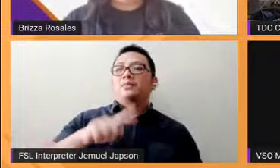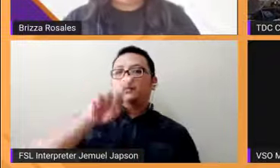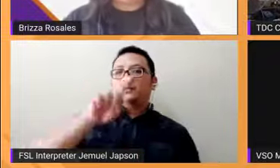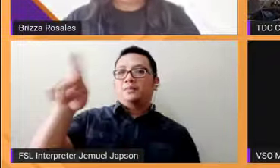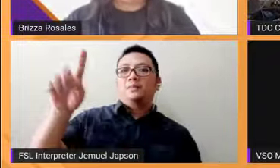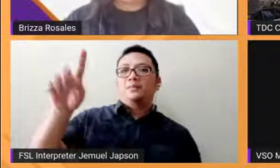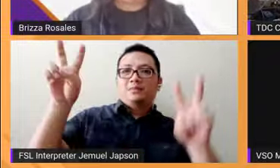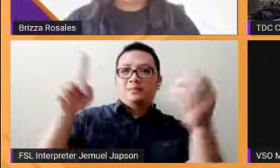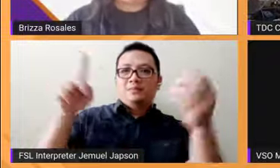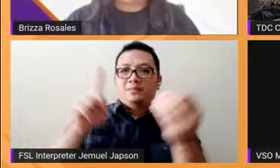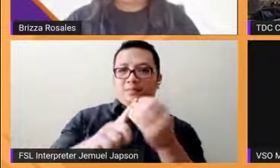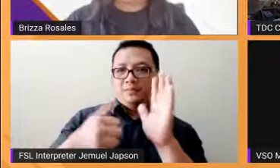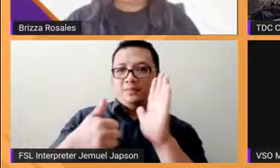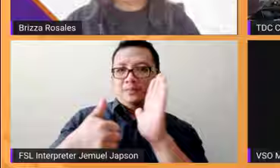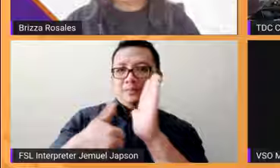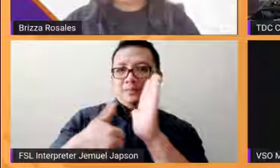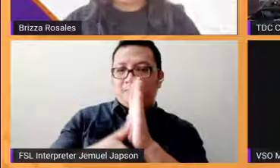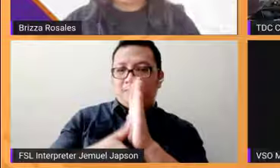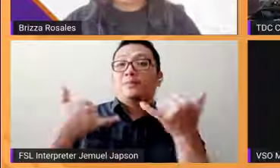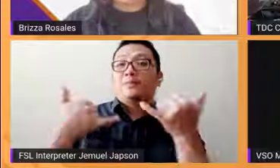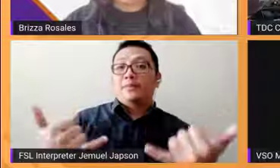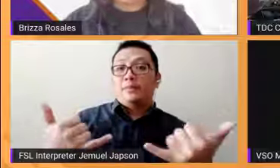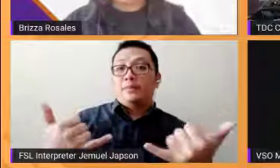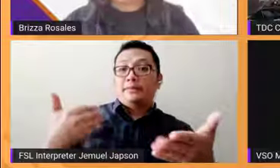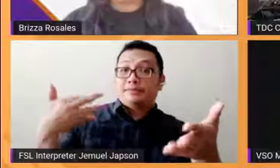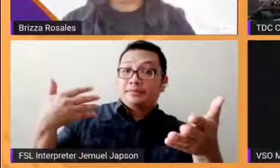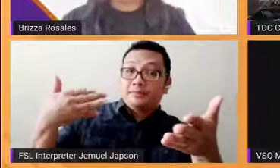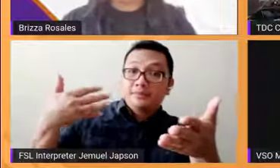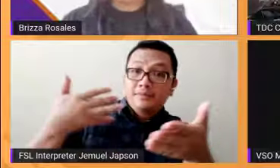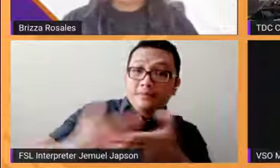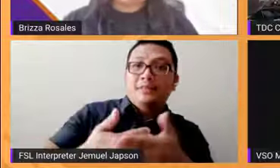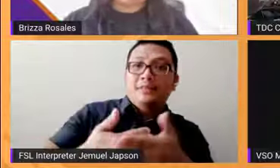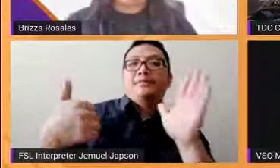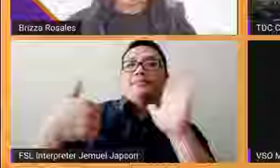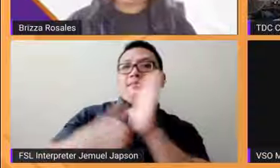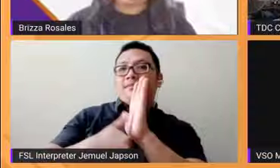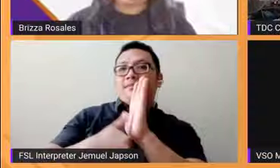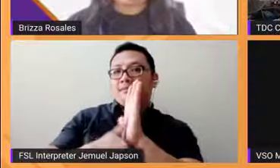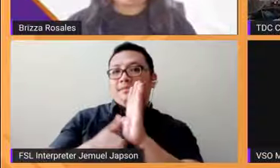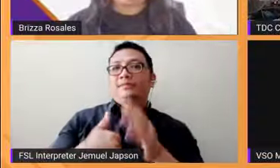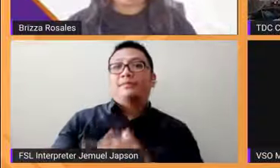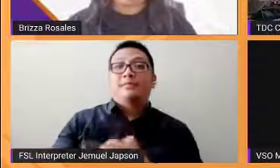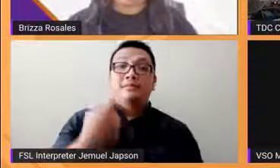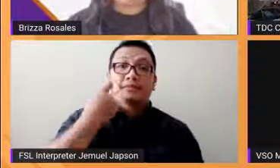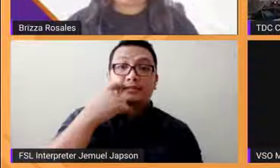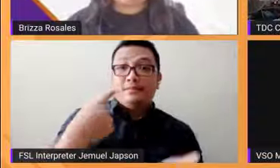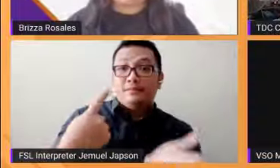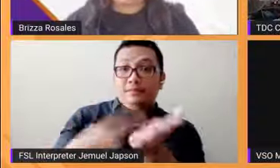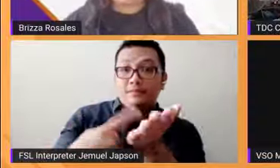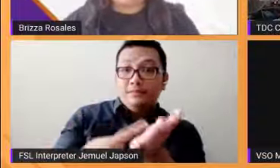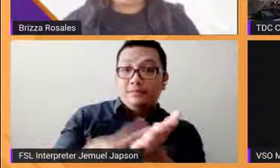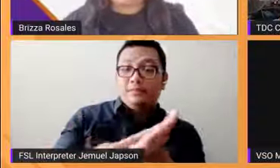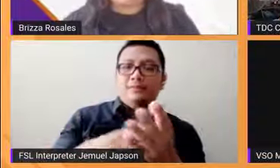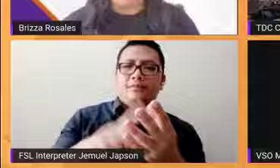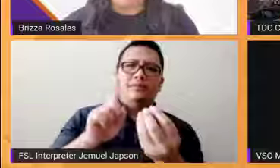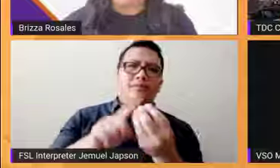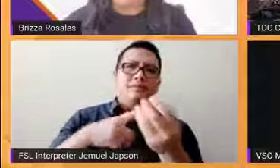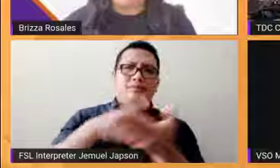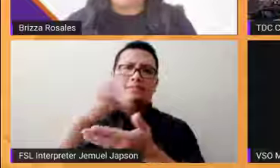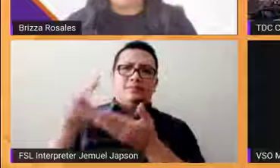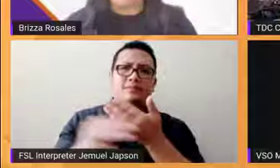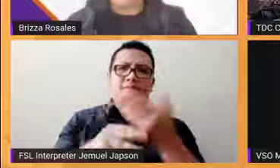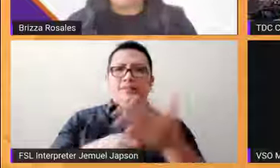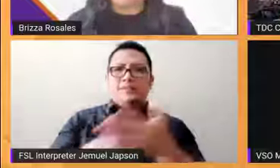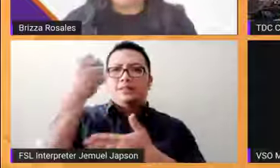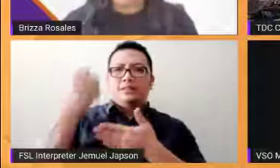eleksyon So ngayon po paparating na ang halalan So kanina pinag-usapan po natin yung mga programs outside the election